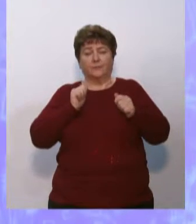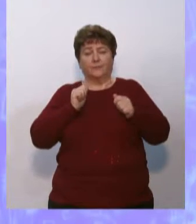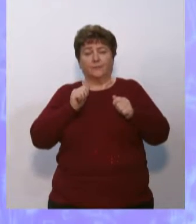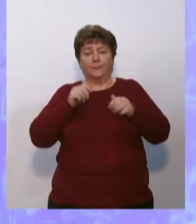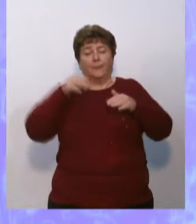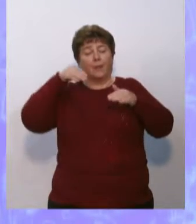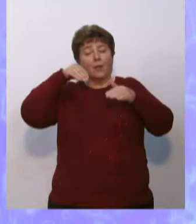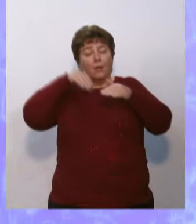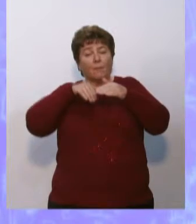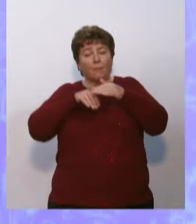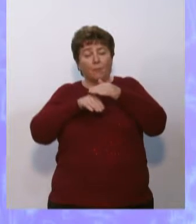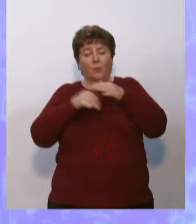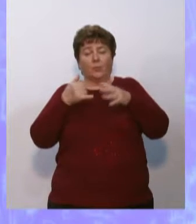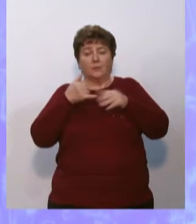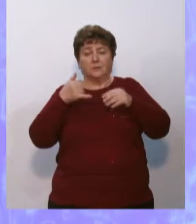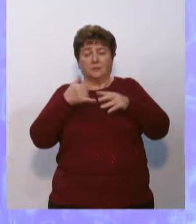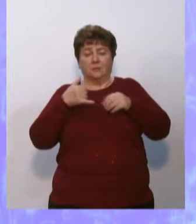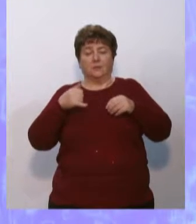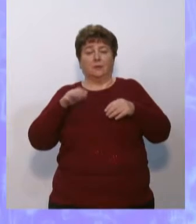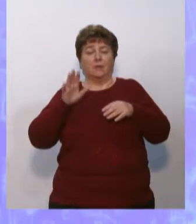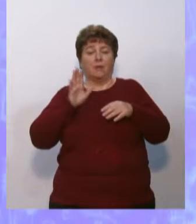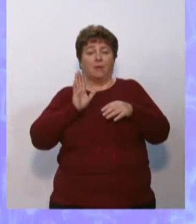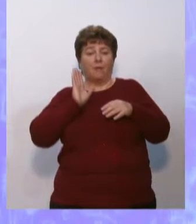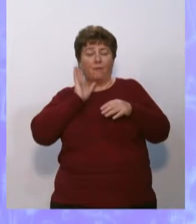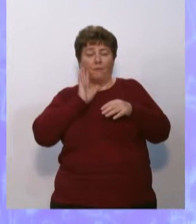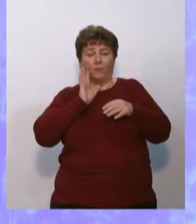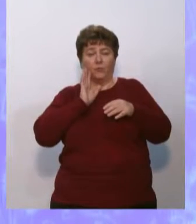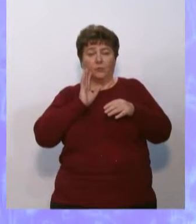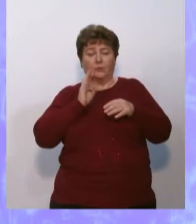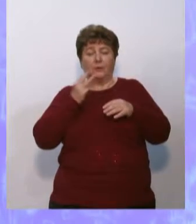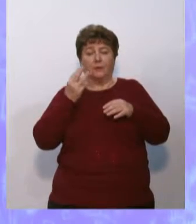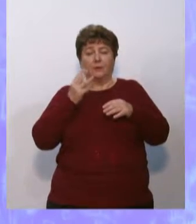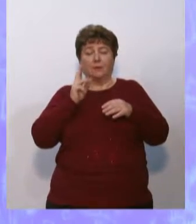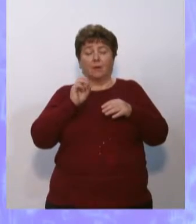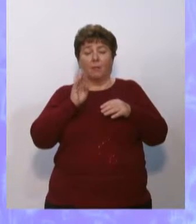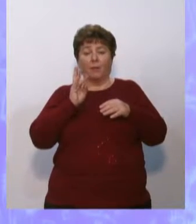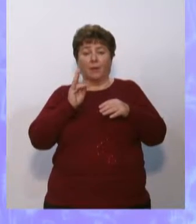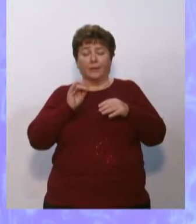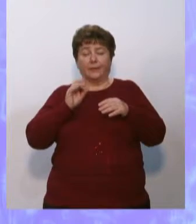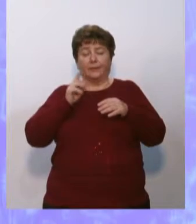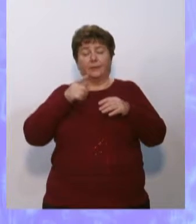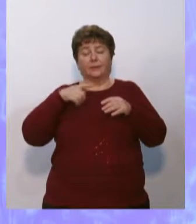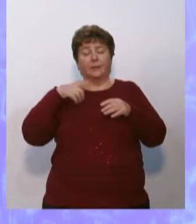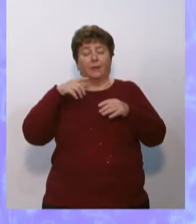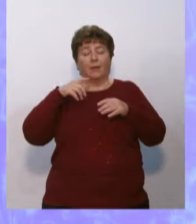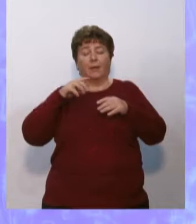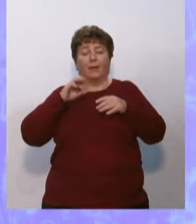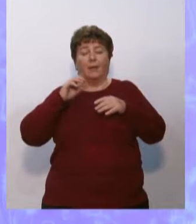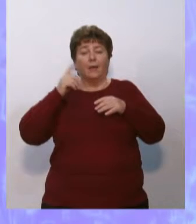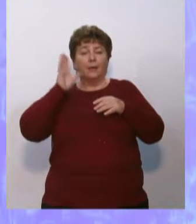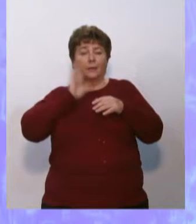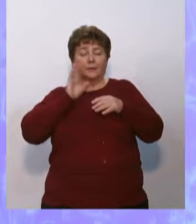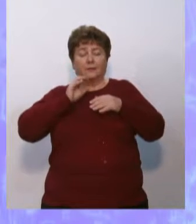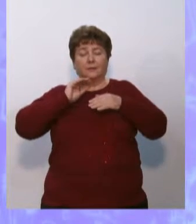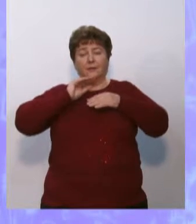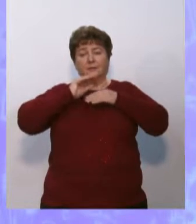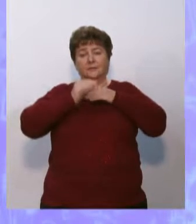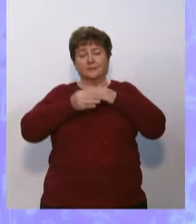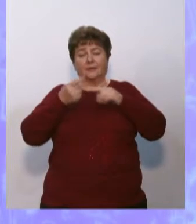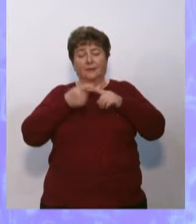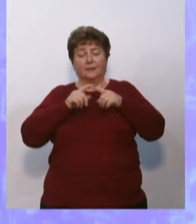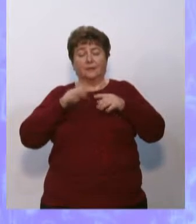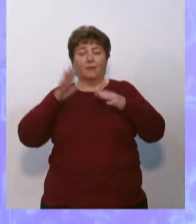подземные воды. Третий компонент гидросферы – это вода атмосферы.